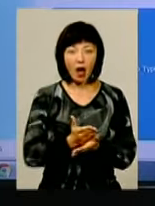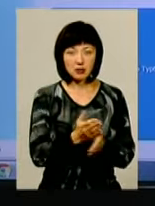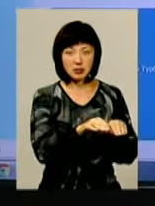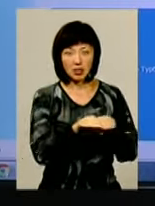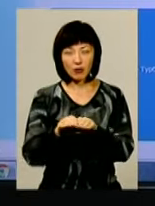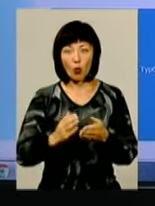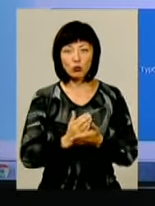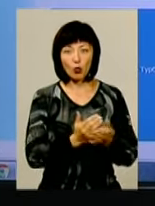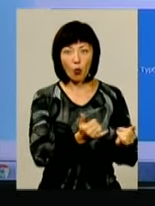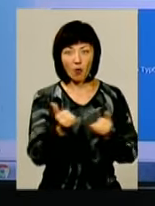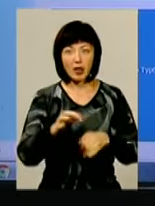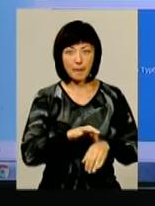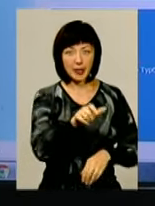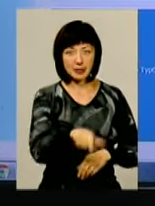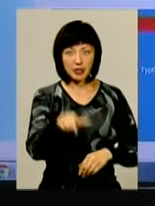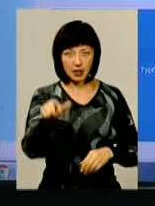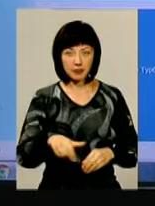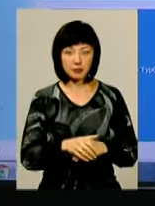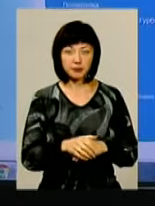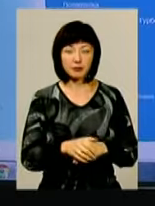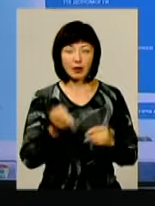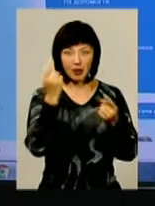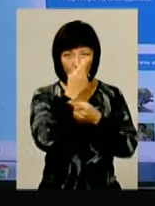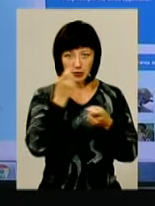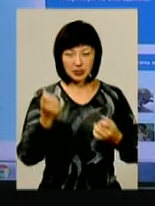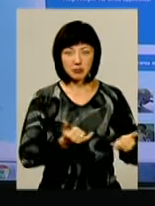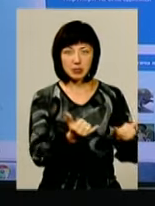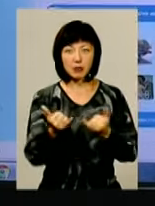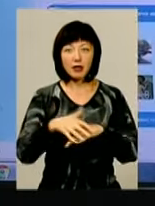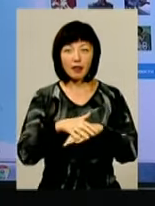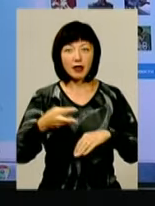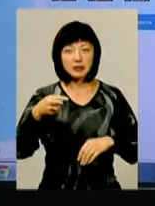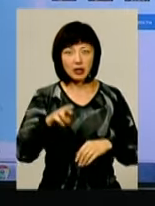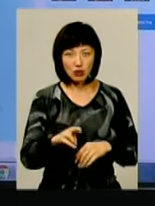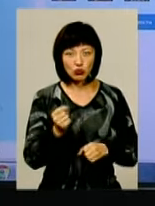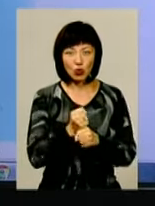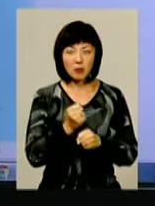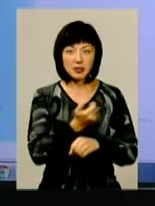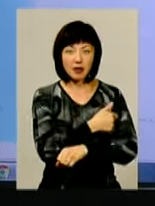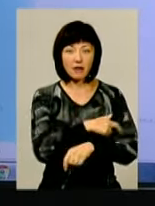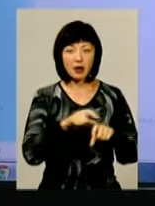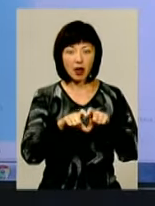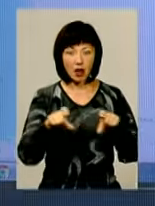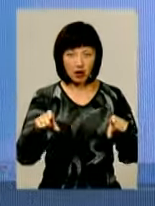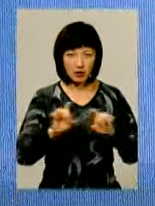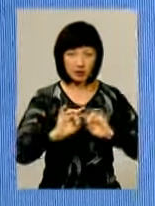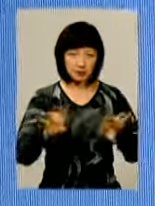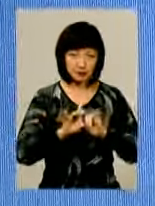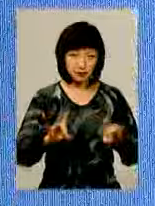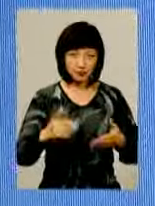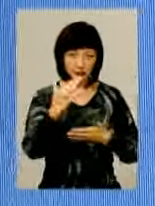рівень обслуговування пацієнтів. Інформативне забезпечення населення про те, що робиться в лікарні, інформаційне